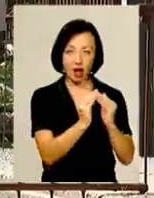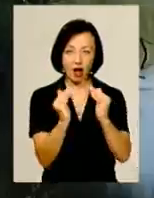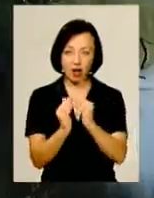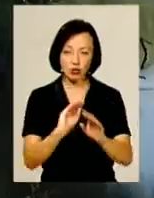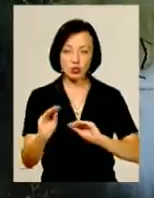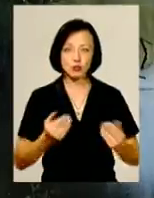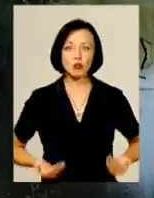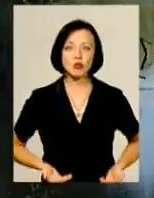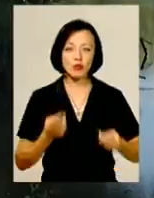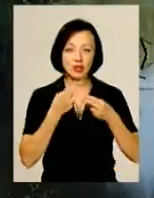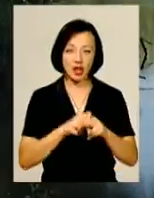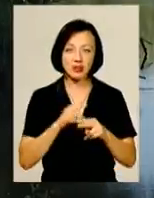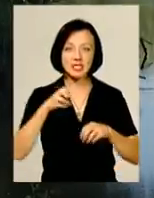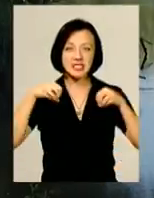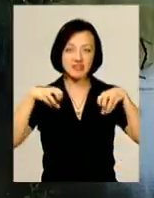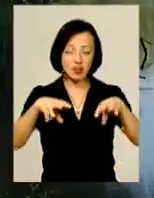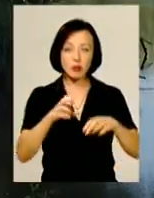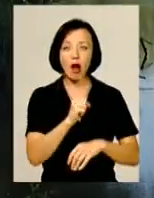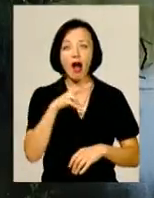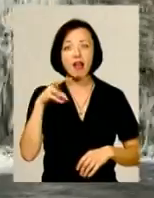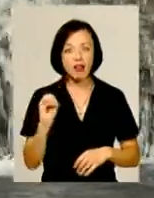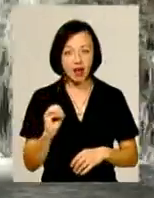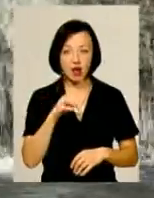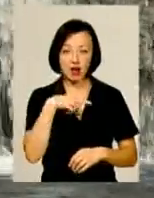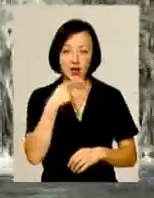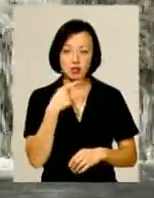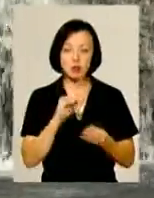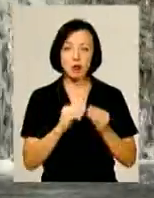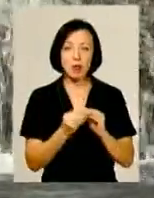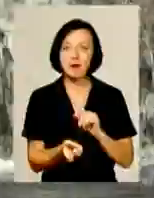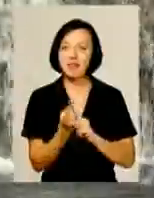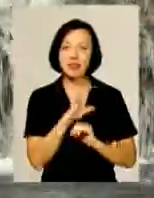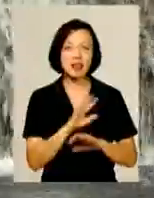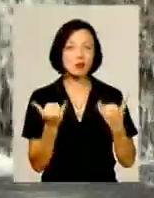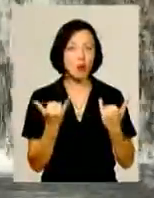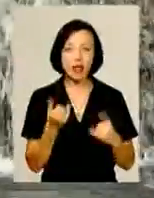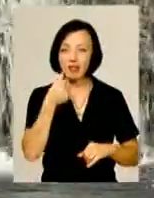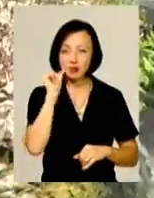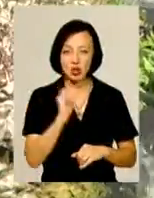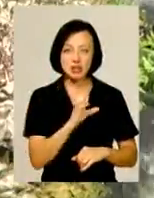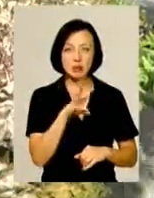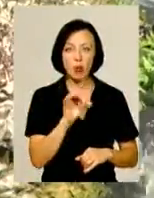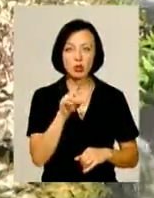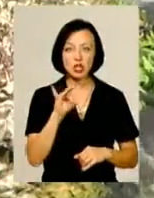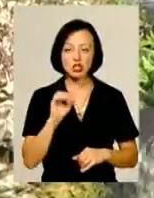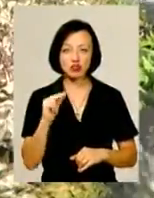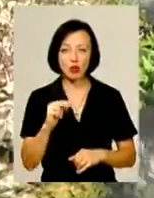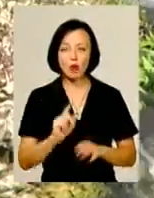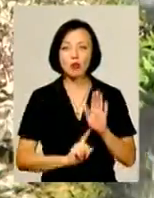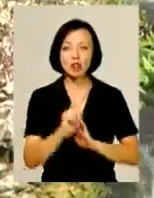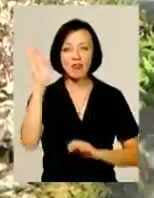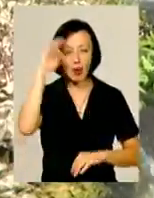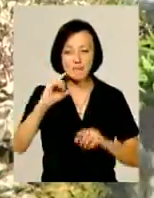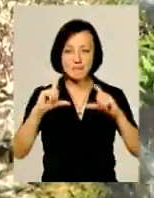оснащених побутовою технікою і світлом. Проте, стверджує його колега, проблема виникла не сьогодні і не вчора. Смотрич почав міліти давно, але на це